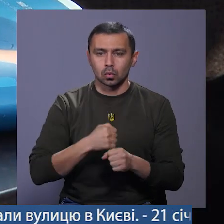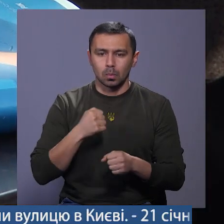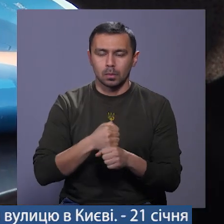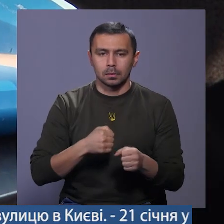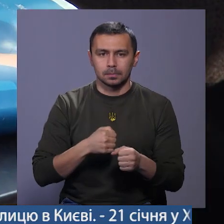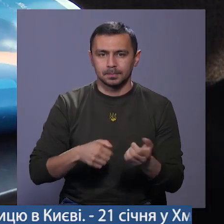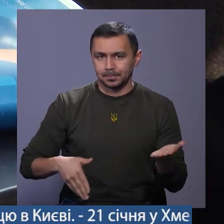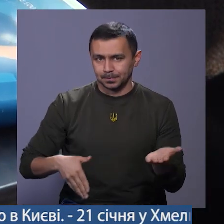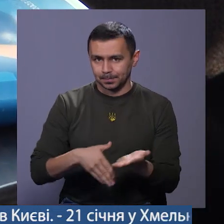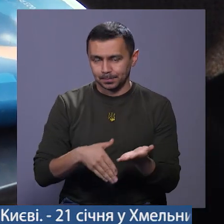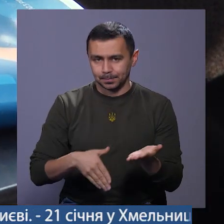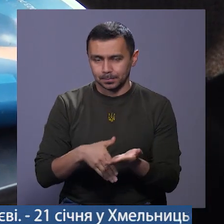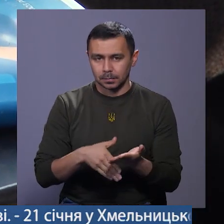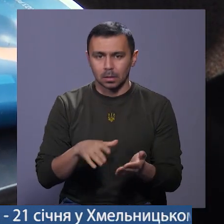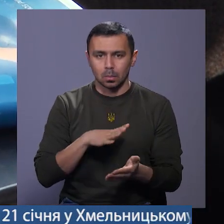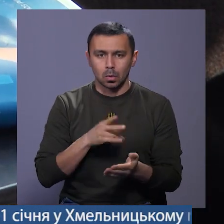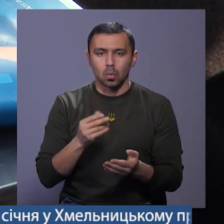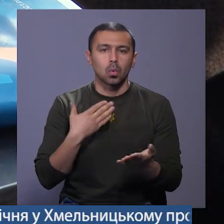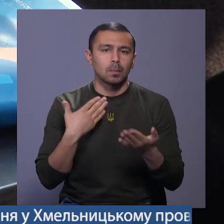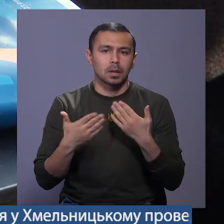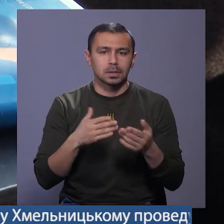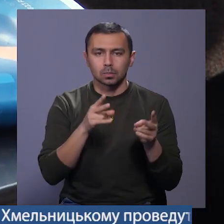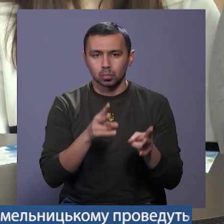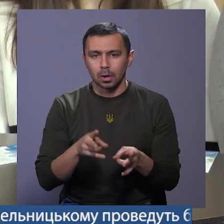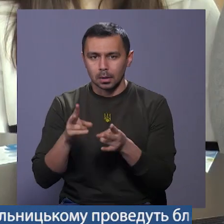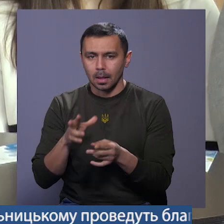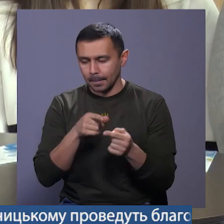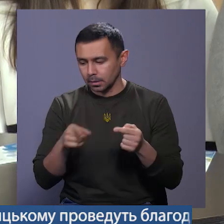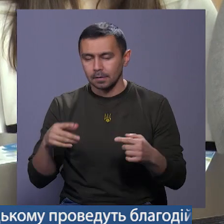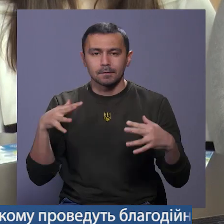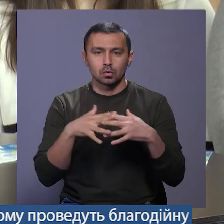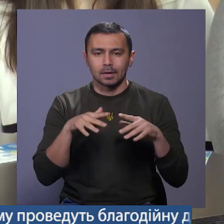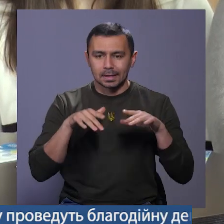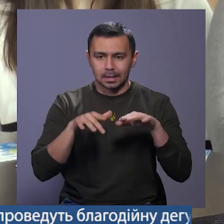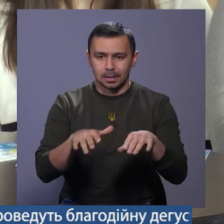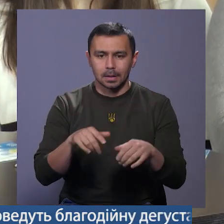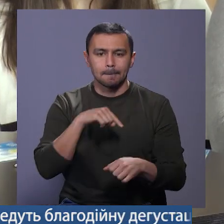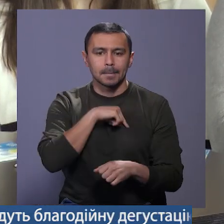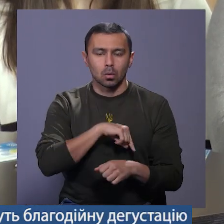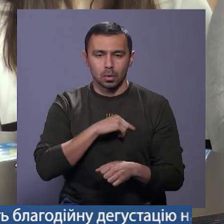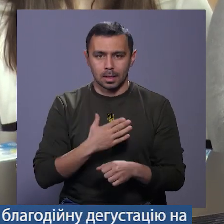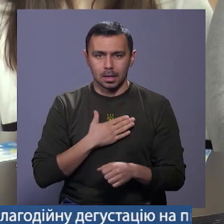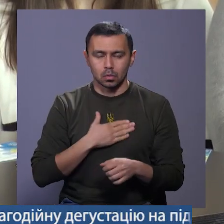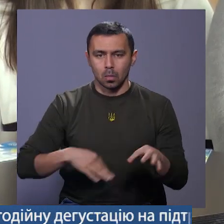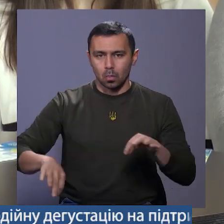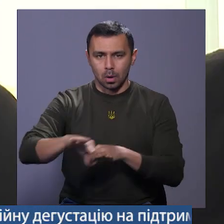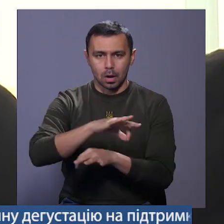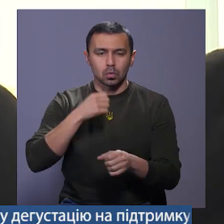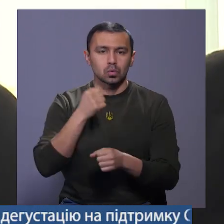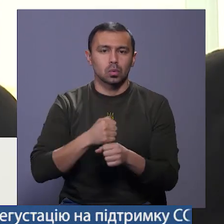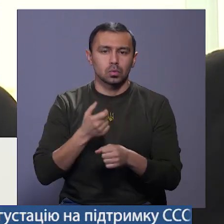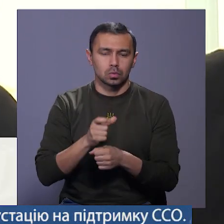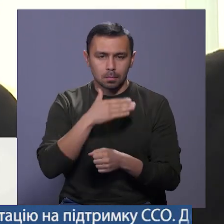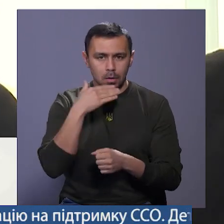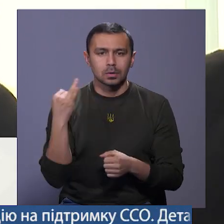методичні рекомендації по комунікації з постраждалими під час військових дій. Психологи нашого проєкту розробили дуже